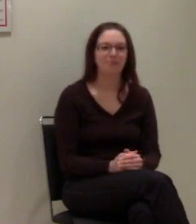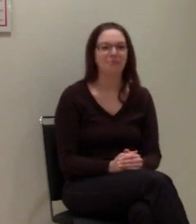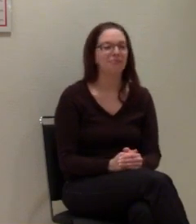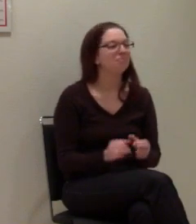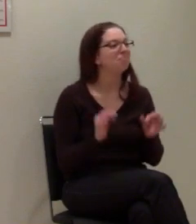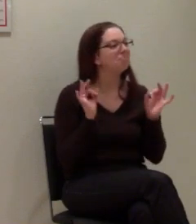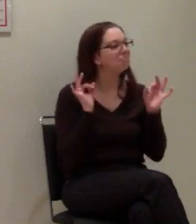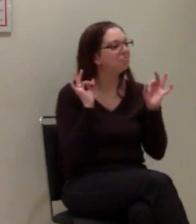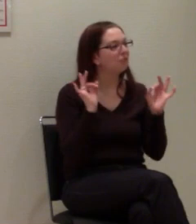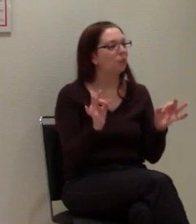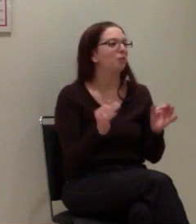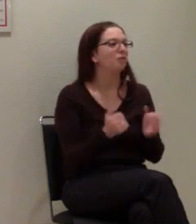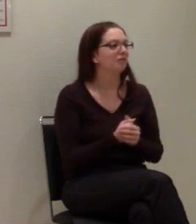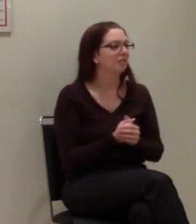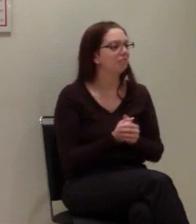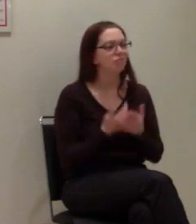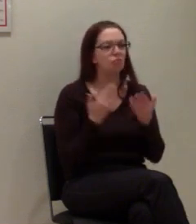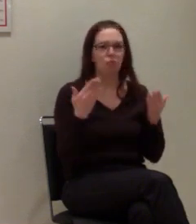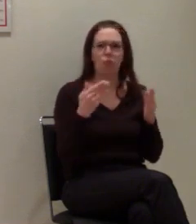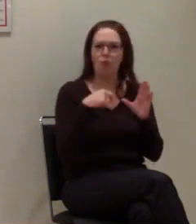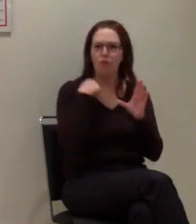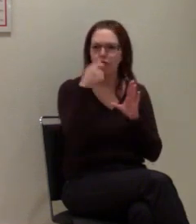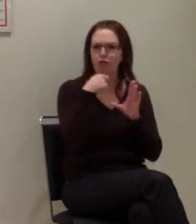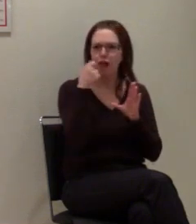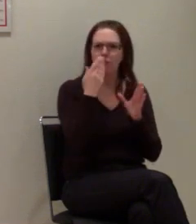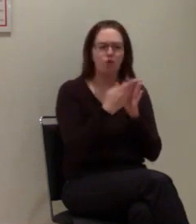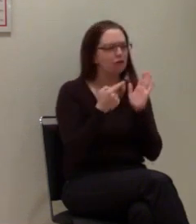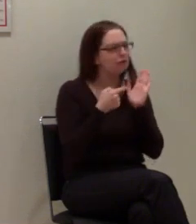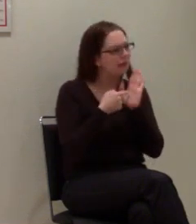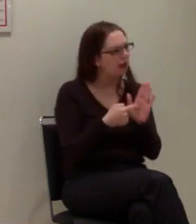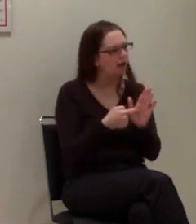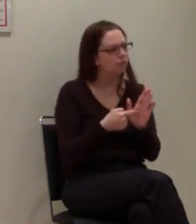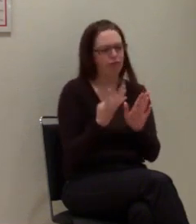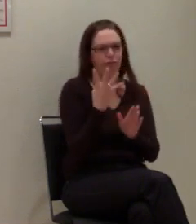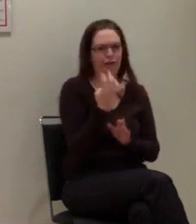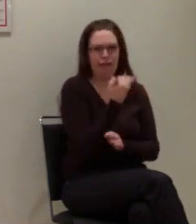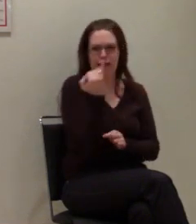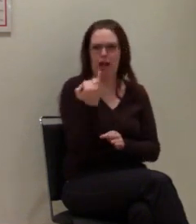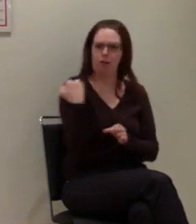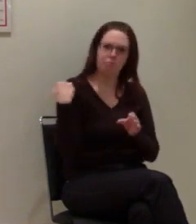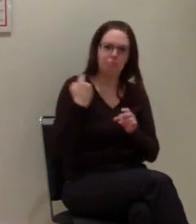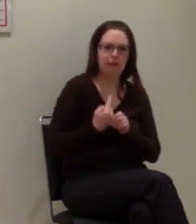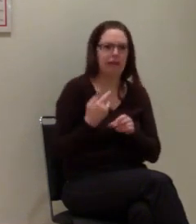Ja, das ist soweit erstmal die letzten 40 Jahre der Björn-Steiger-Stiftung.